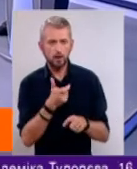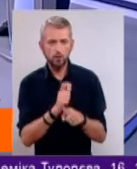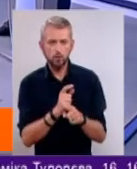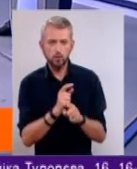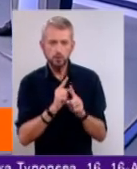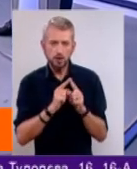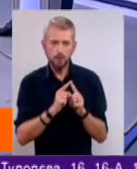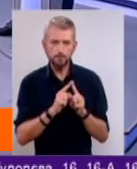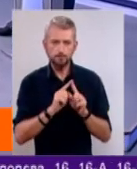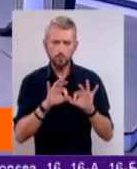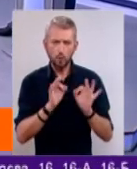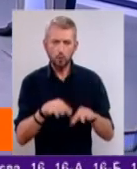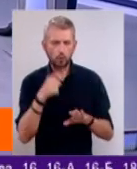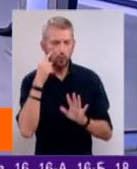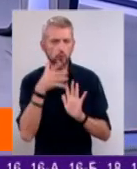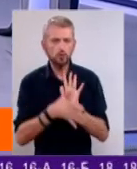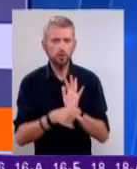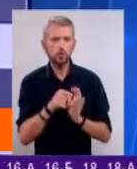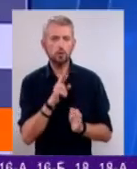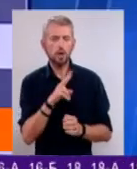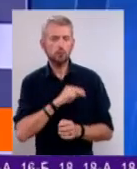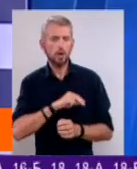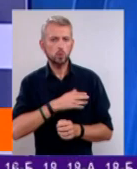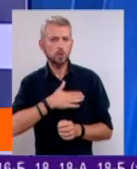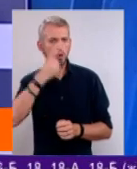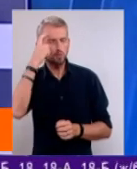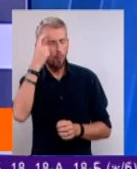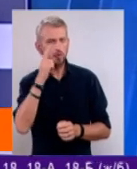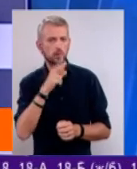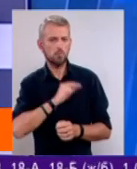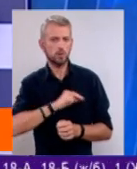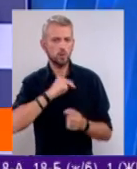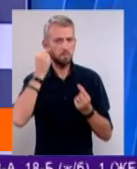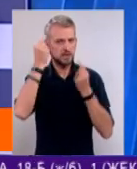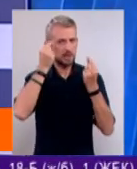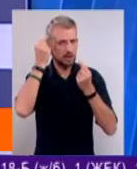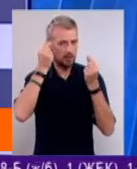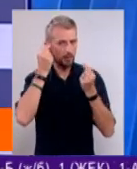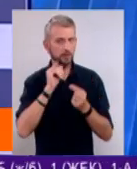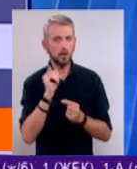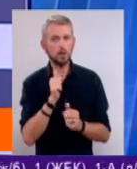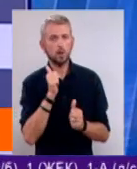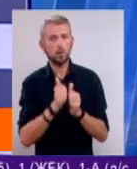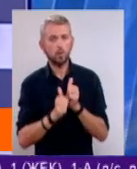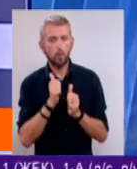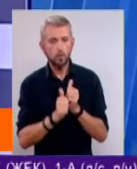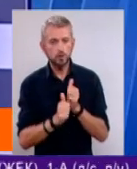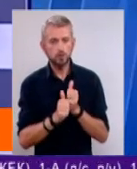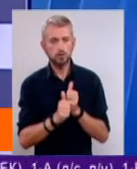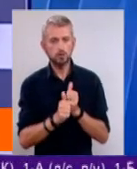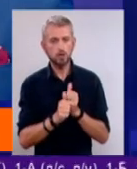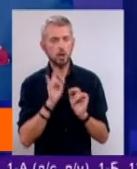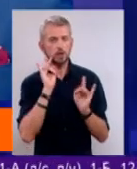механізмів того, як функціонує наш мозок, як функціонує наша психіка. І кожен звуковий